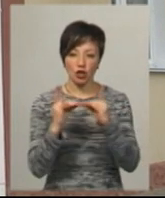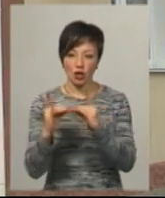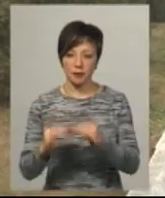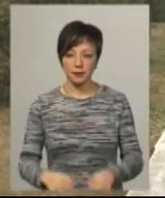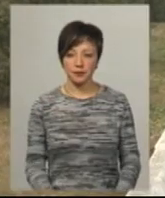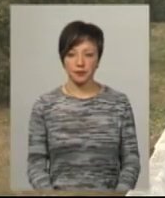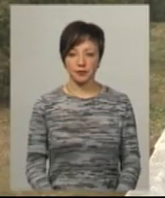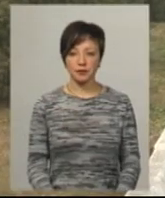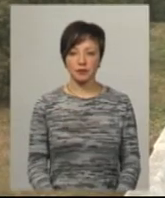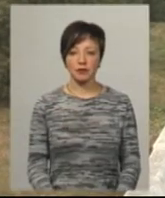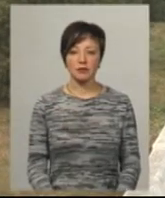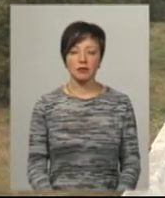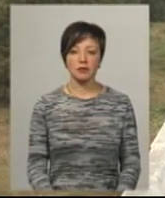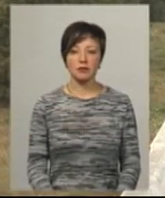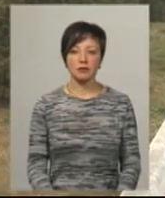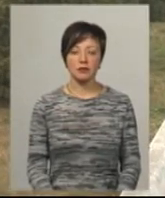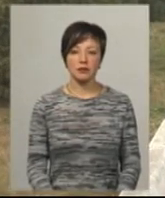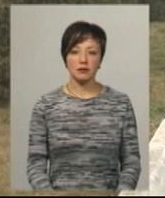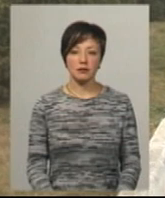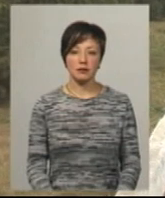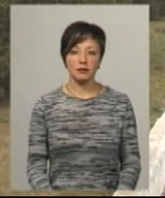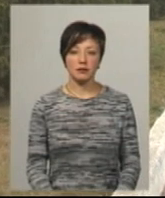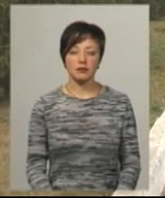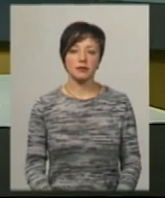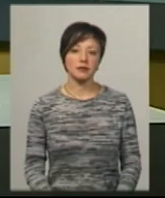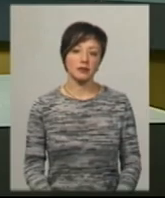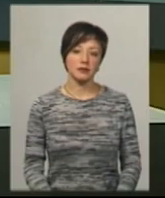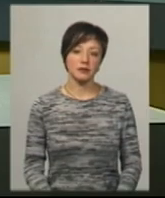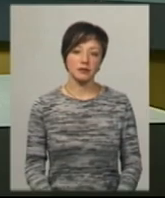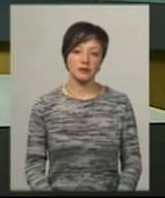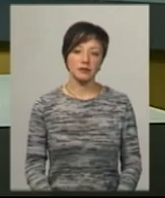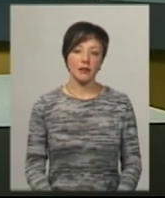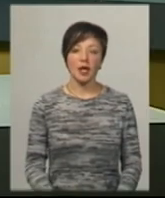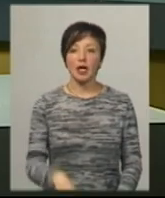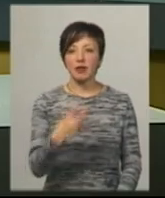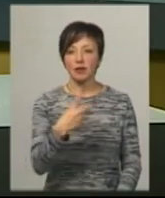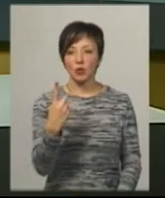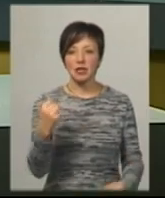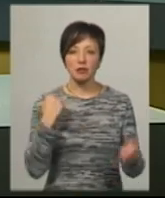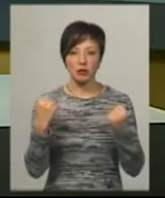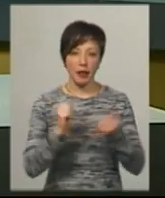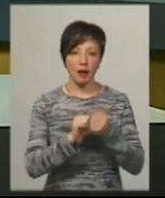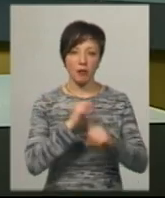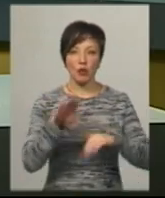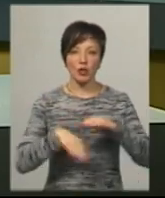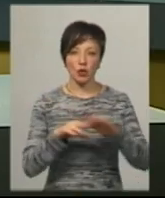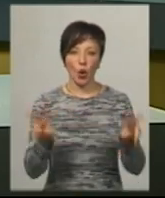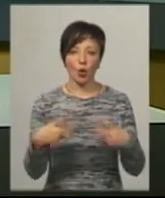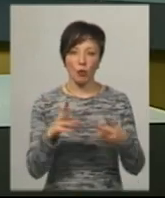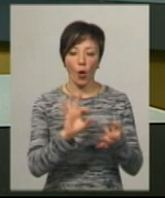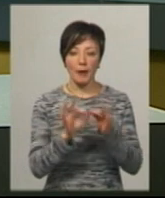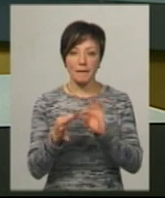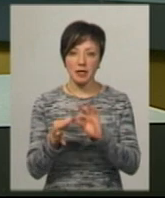Катерина Шевчук, Віктор Кривий. Новини на Суспільному. Хмельницький. 21 спортсмен Кам'янець Подільського клубу